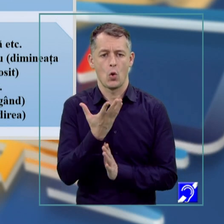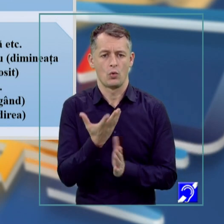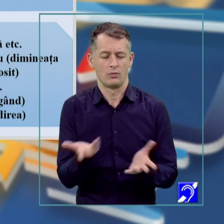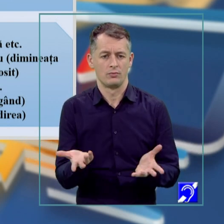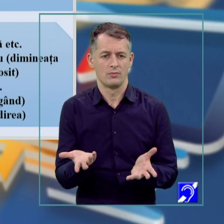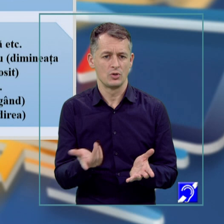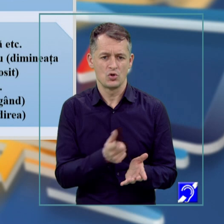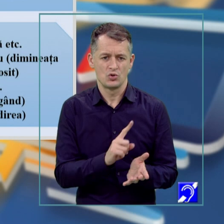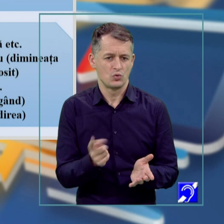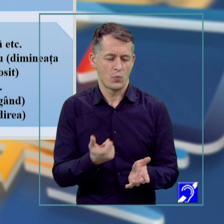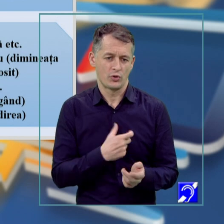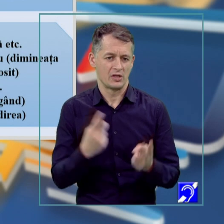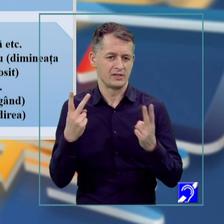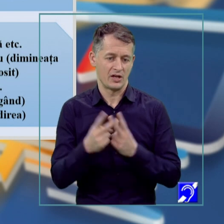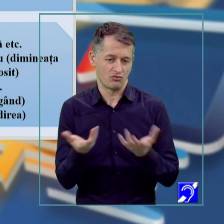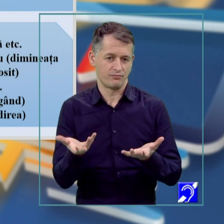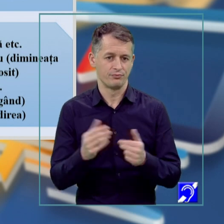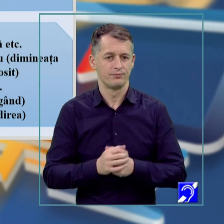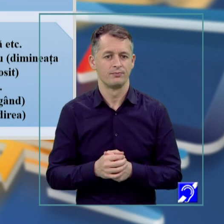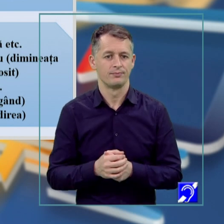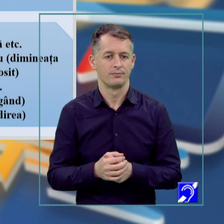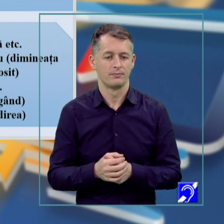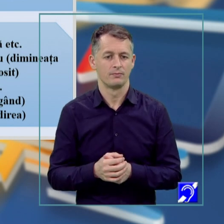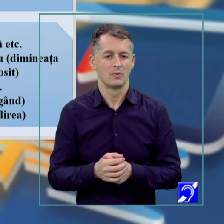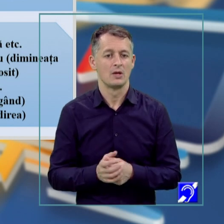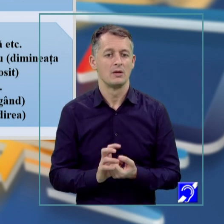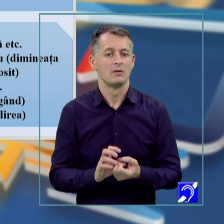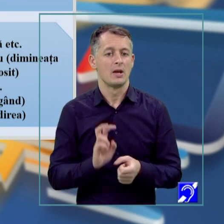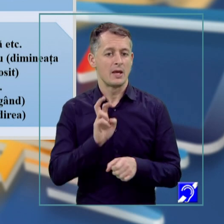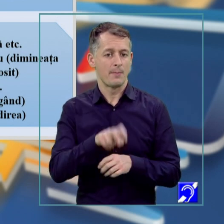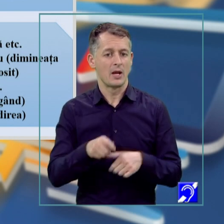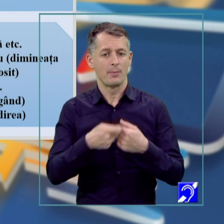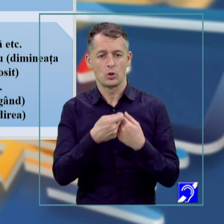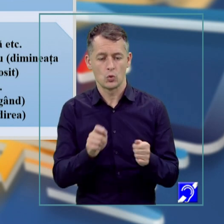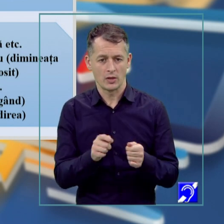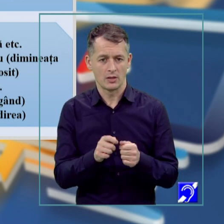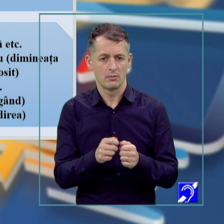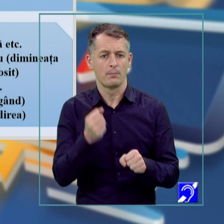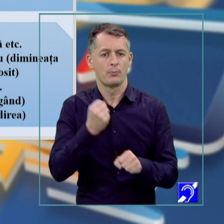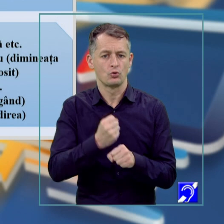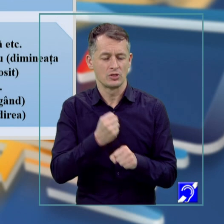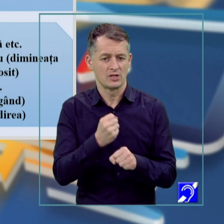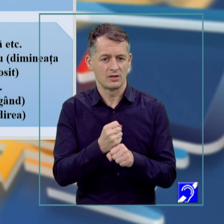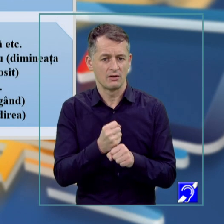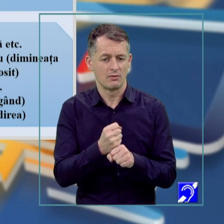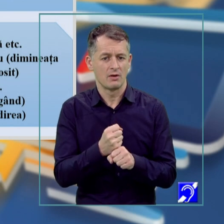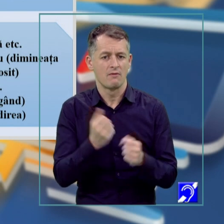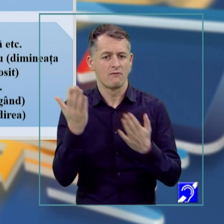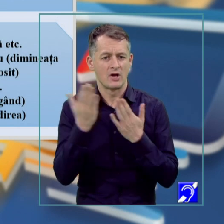fi nou și de neînțeles. Ne implicăm în toate procesele de învățare memoria și din acest